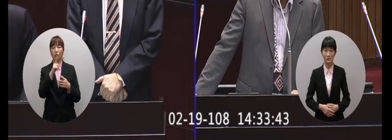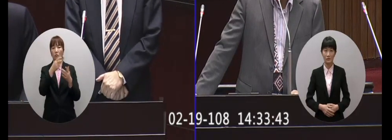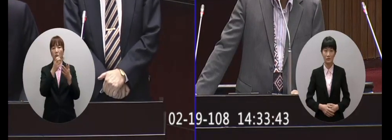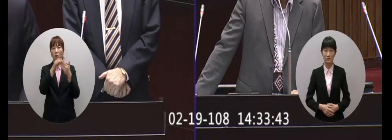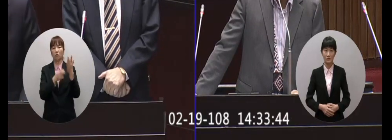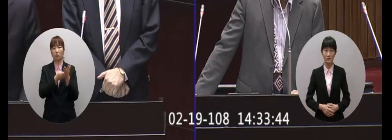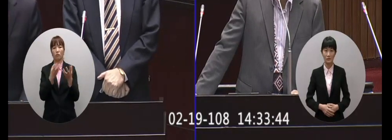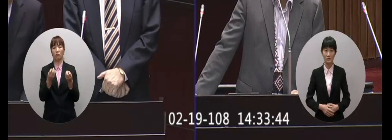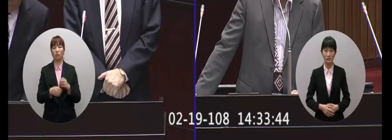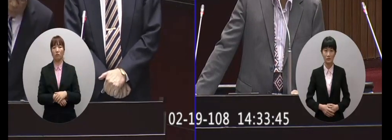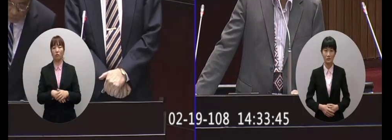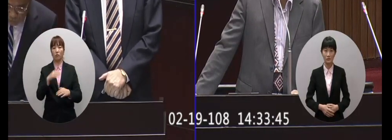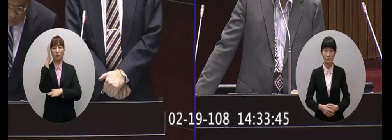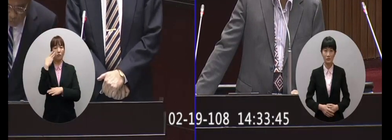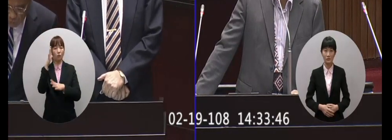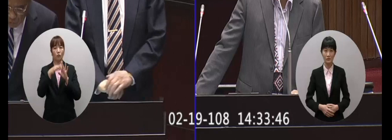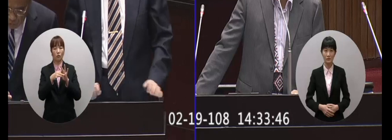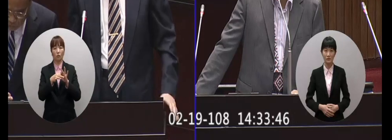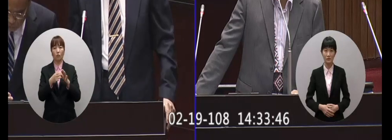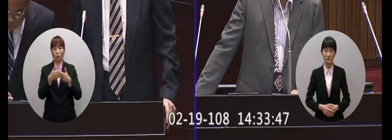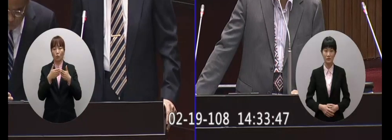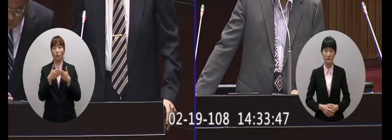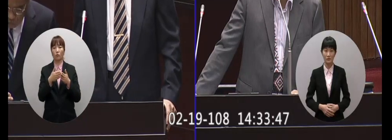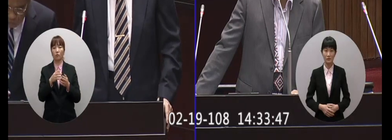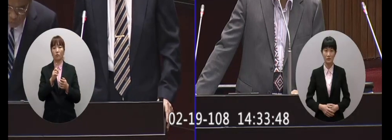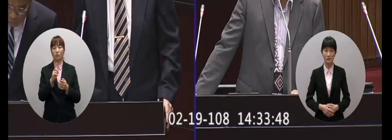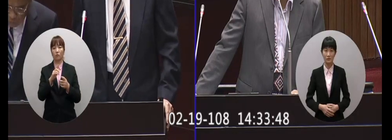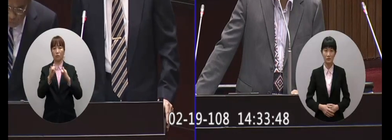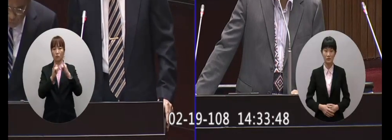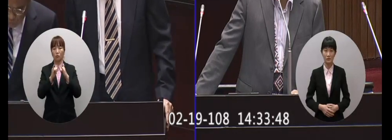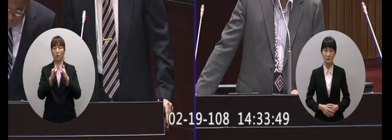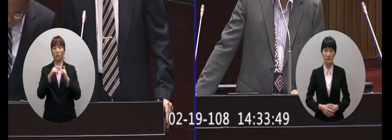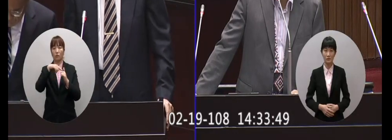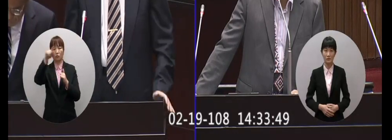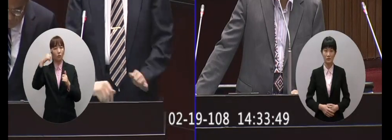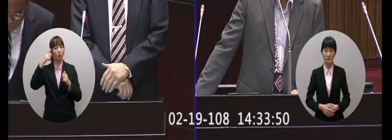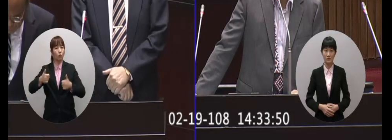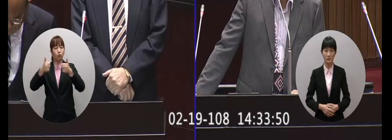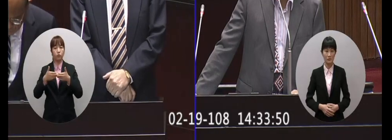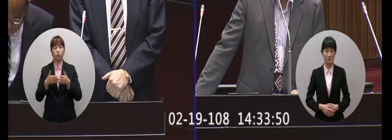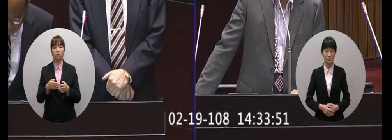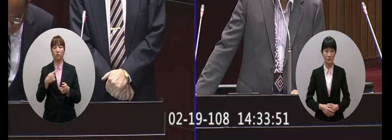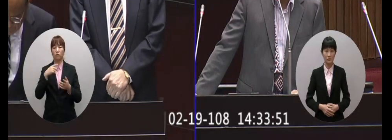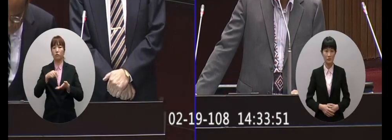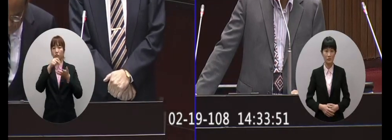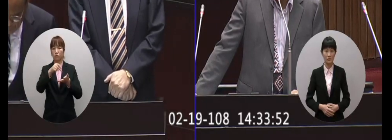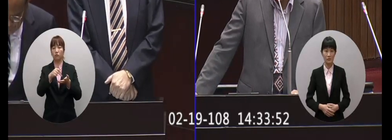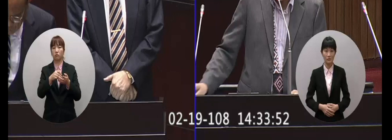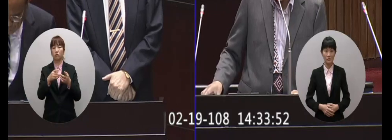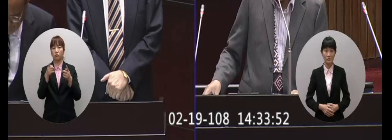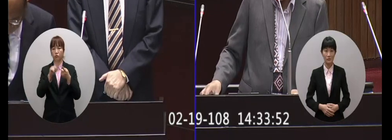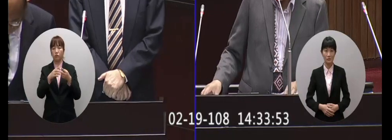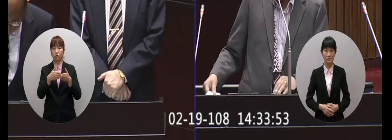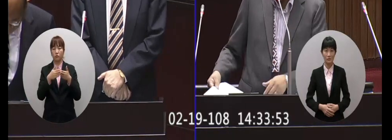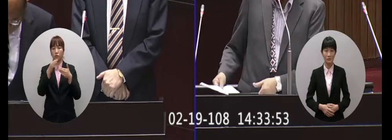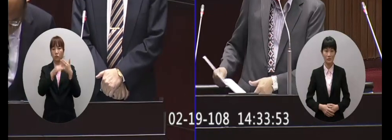很低涉及這個政治的議題兩岸政治的議題需要社會高度的共識所以我才提出要建立